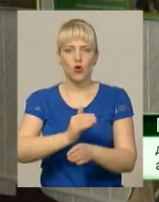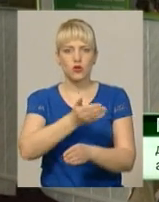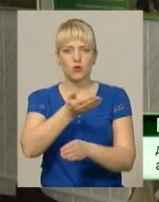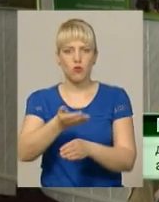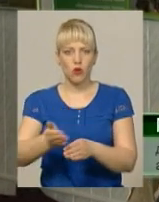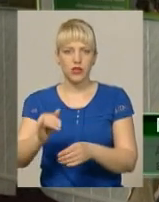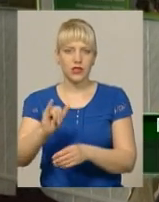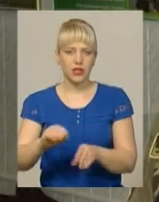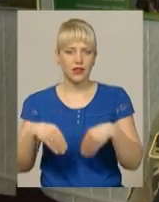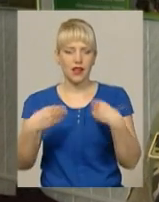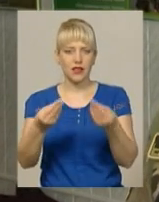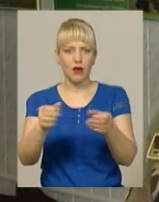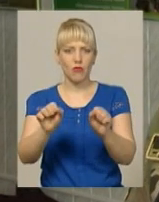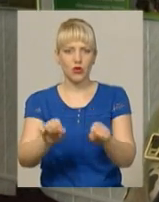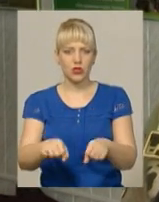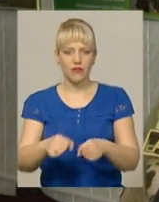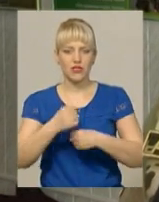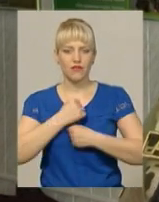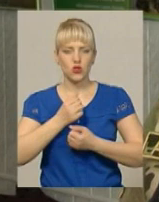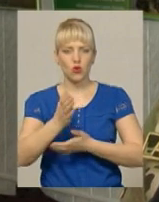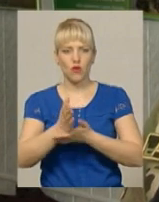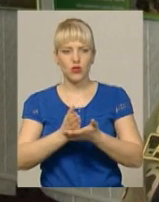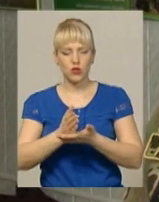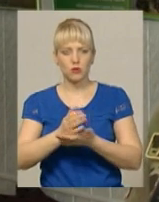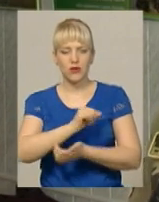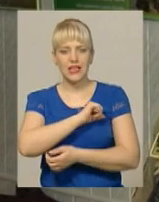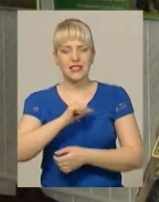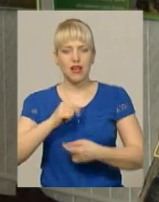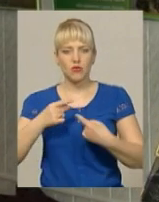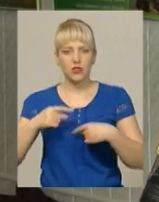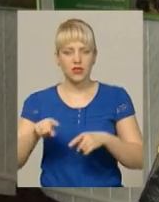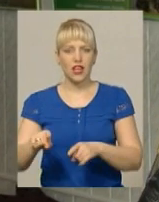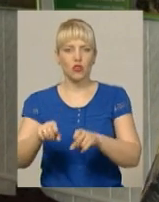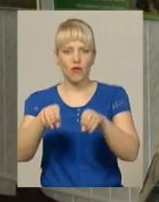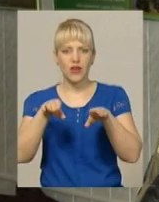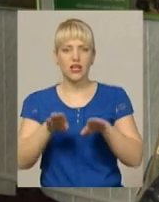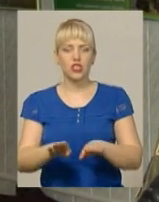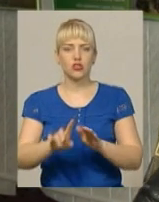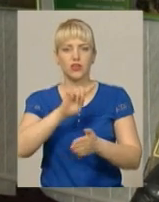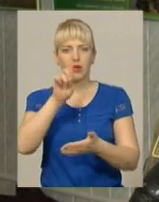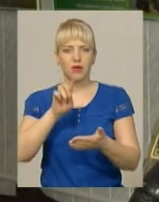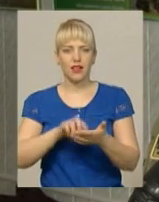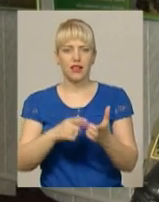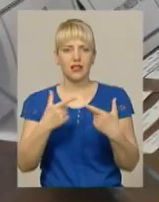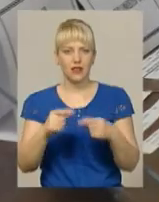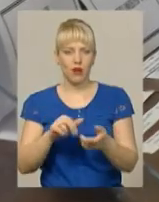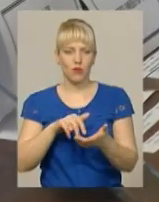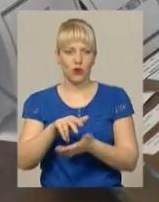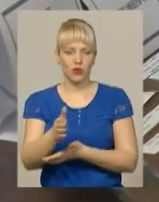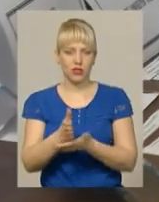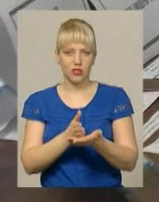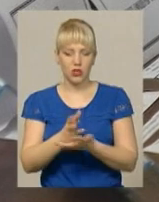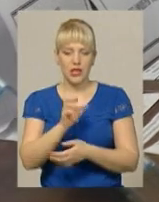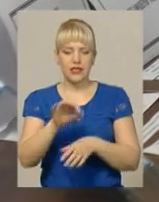дає можливість військовослужбовцям самостійно вирішити питання, де проходити службу». За